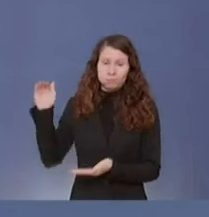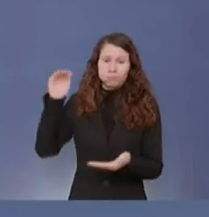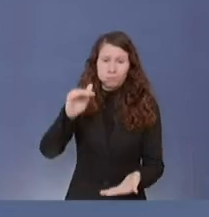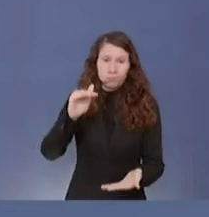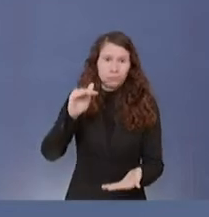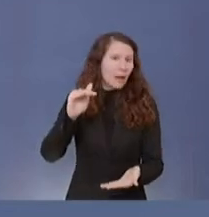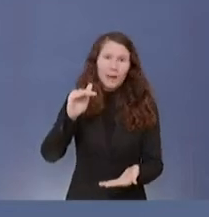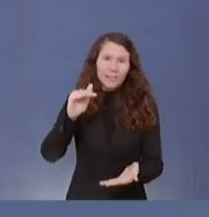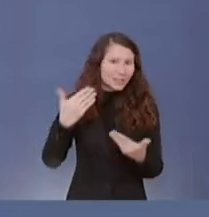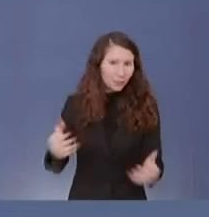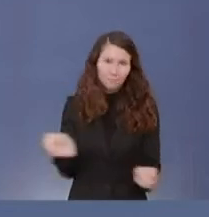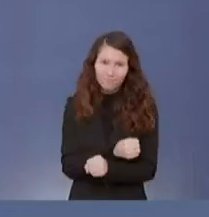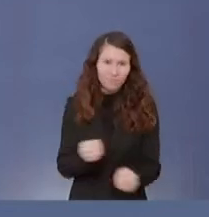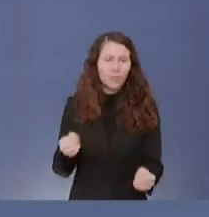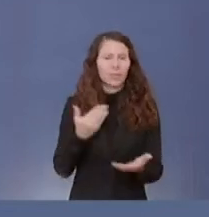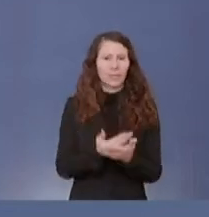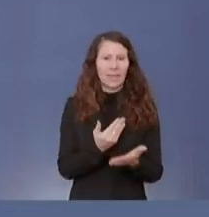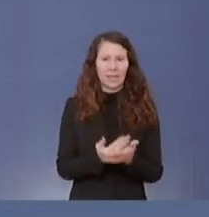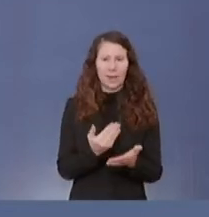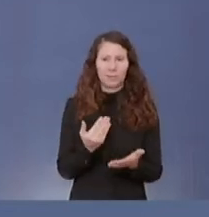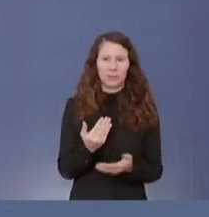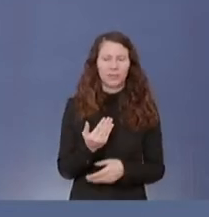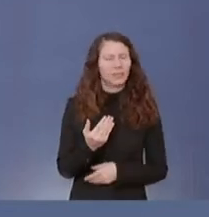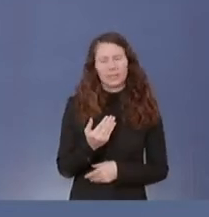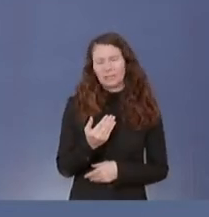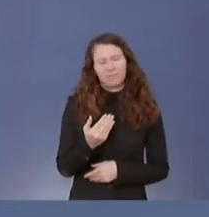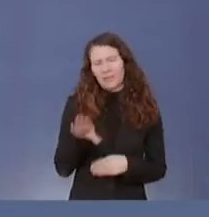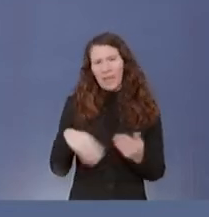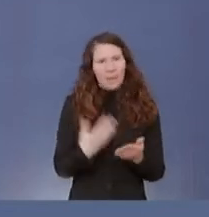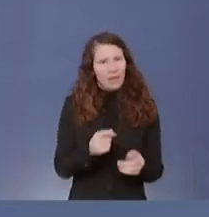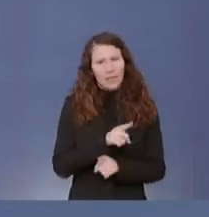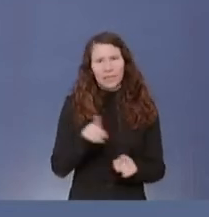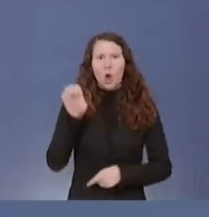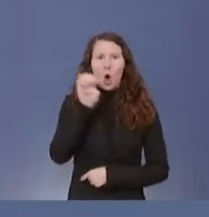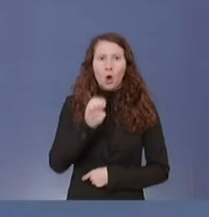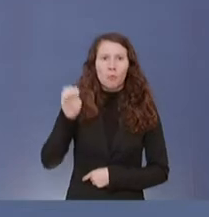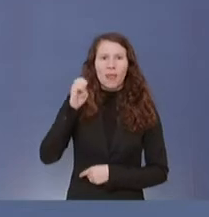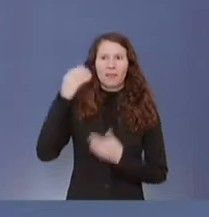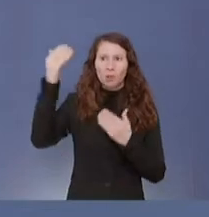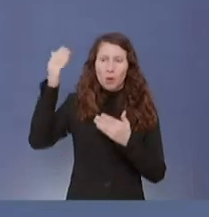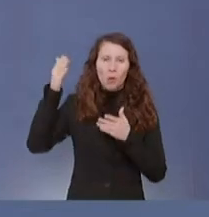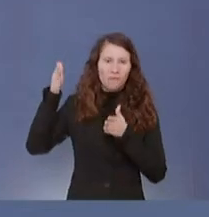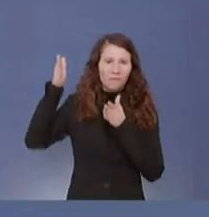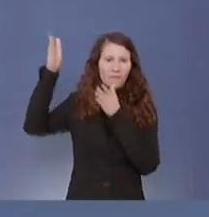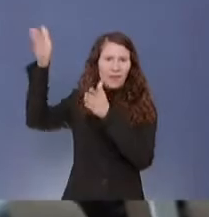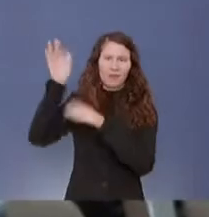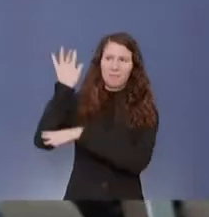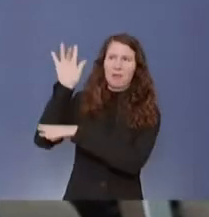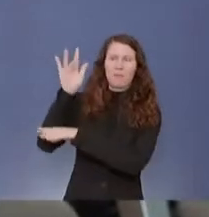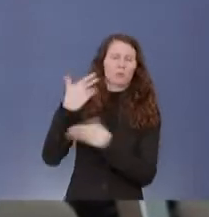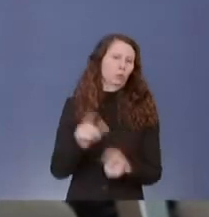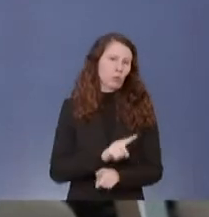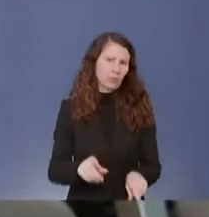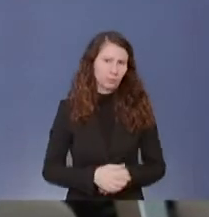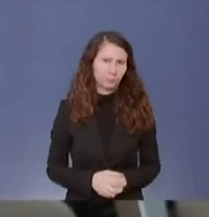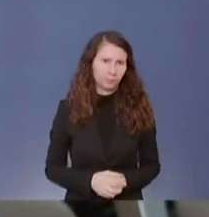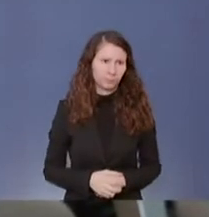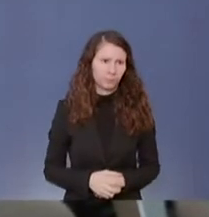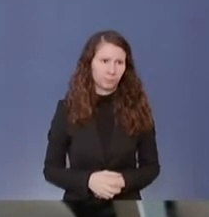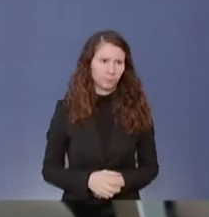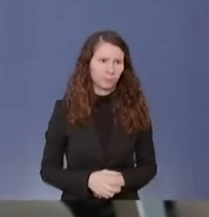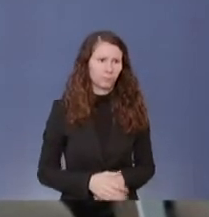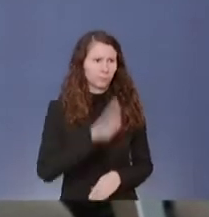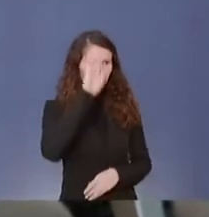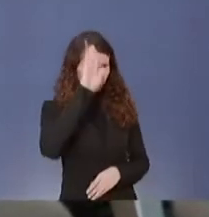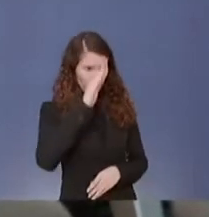sollte man nicht das grundsätzliche Urteil über dieses europäische Vorgehen sprechen. Aber mit einem Bruchteil, da